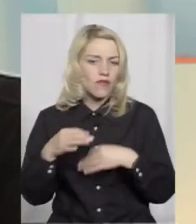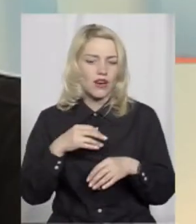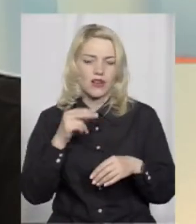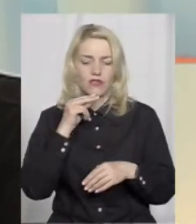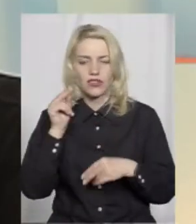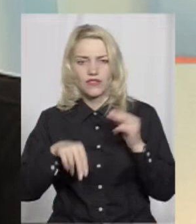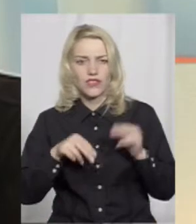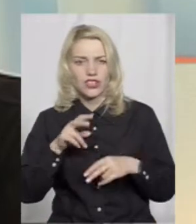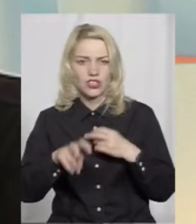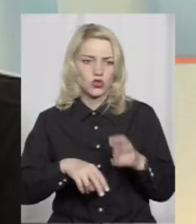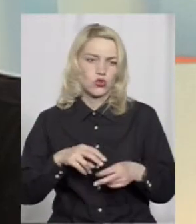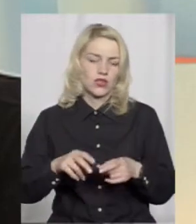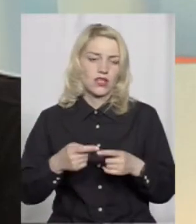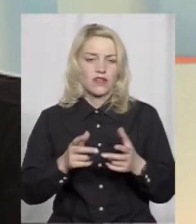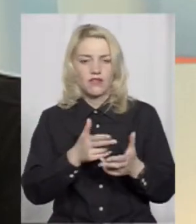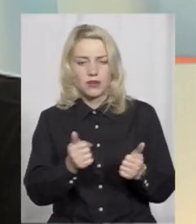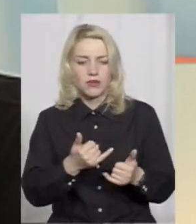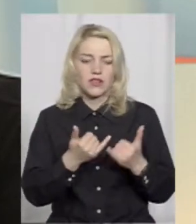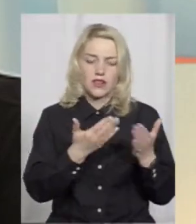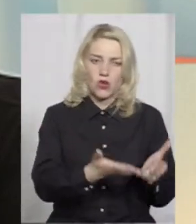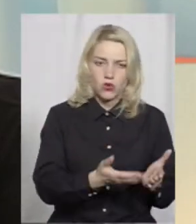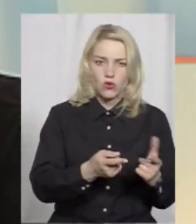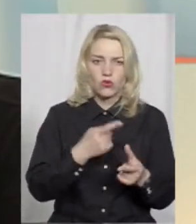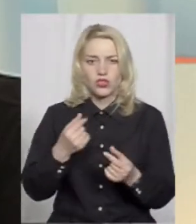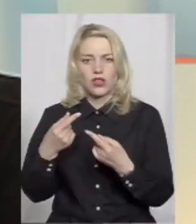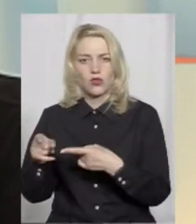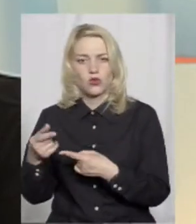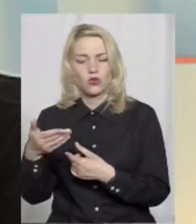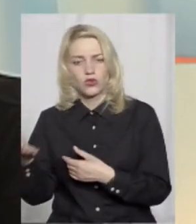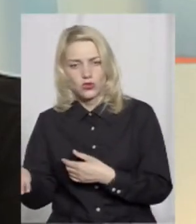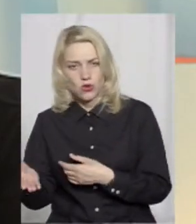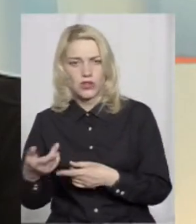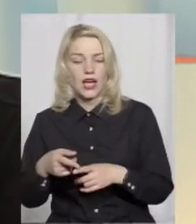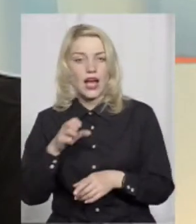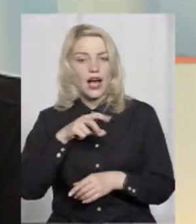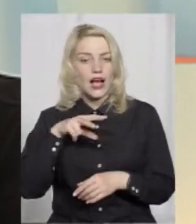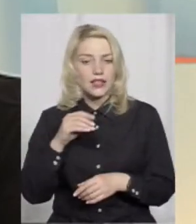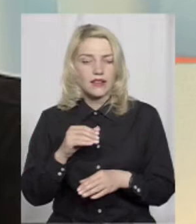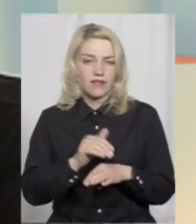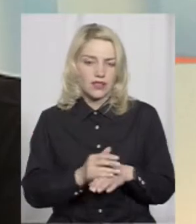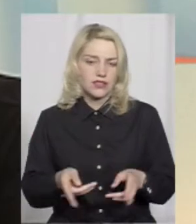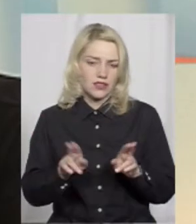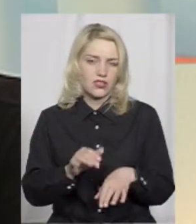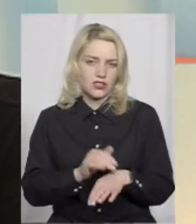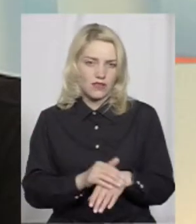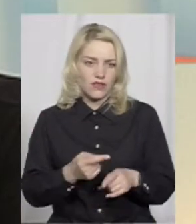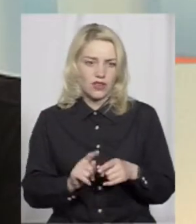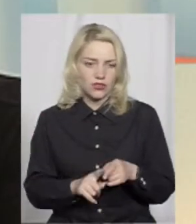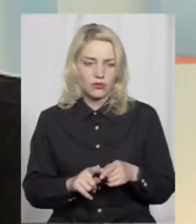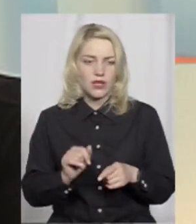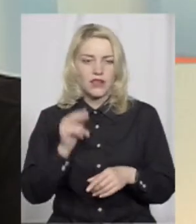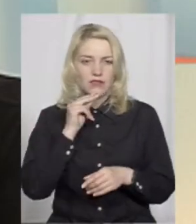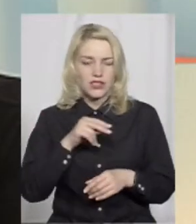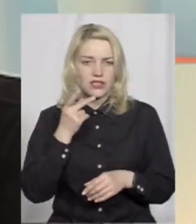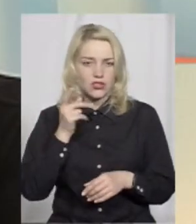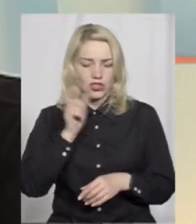невинних, шукати виправдані для одного, іншої сторони. Ну, факт залишається фактом. Винні завжди